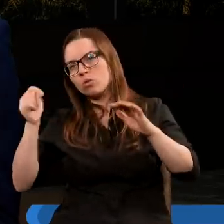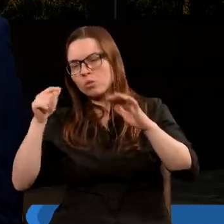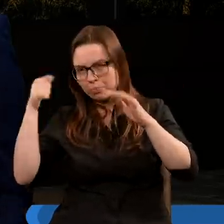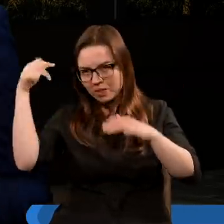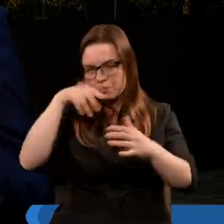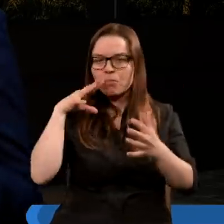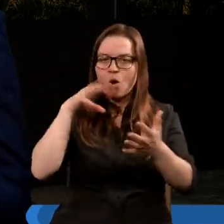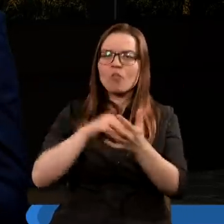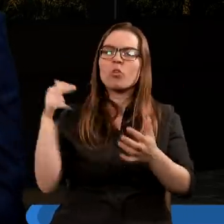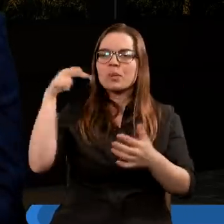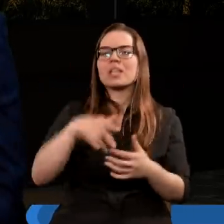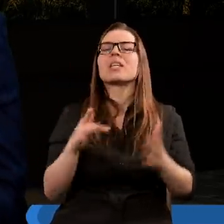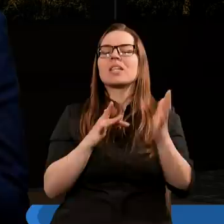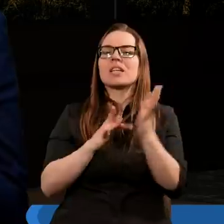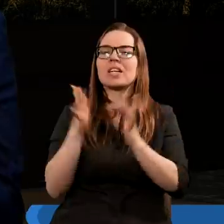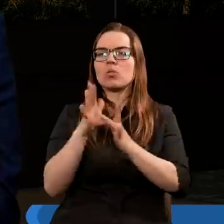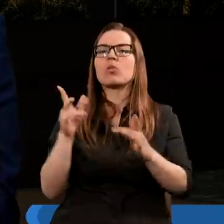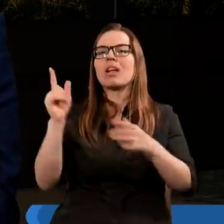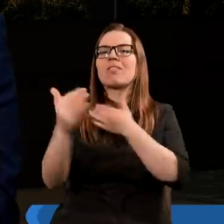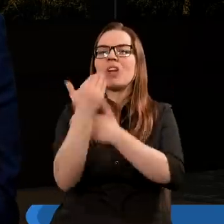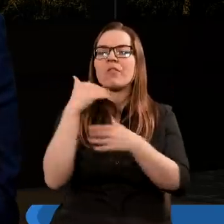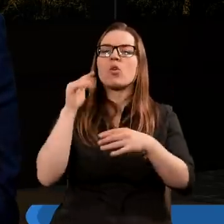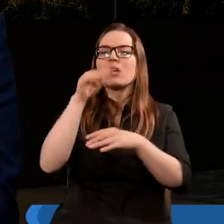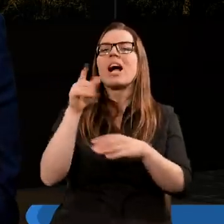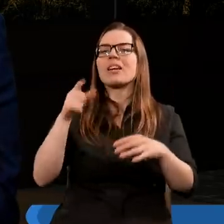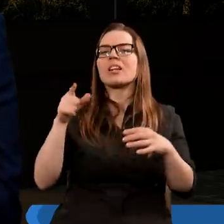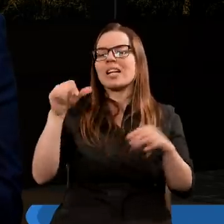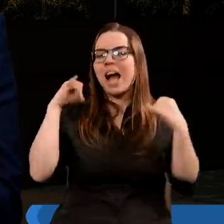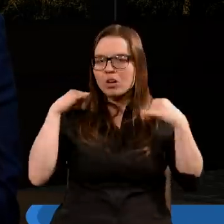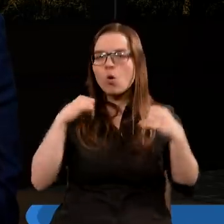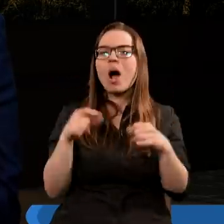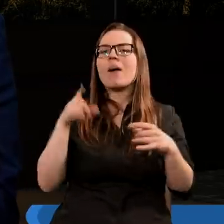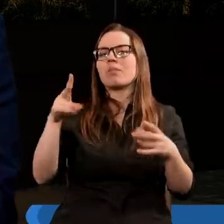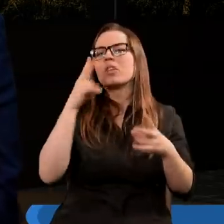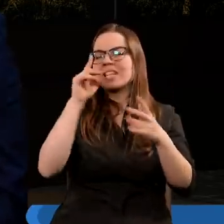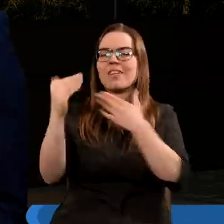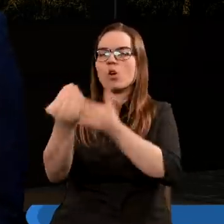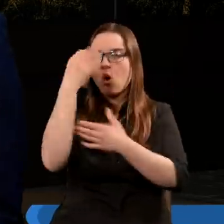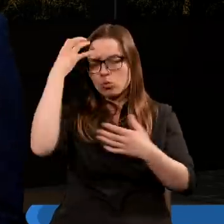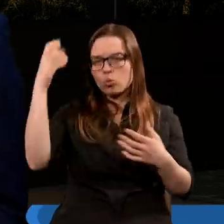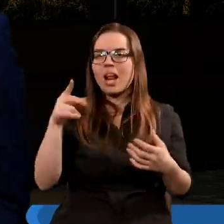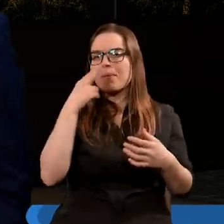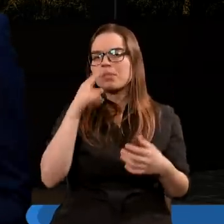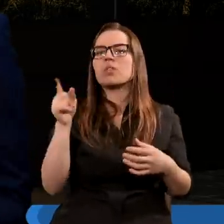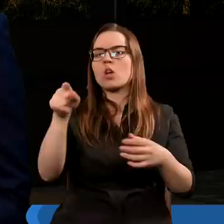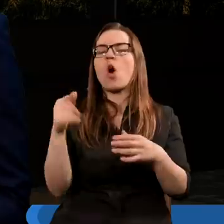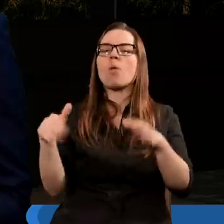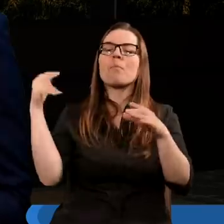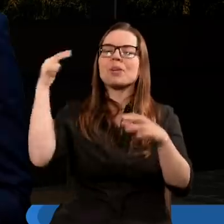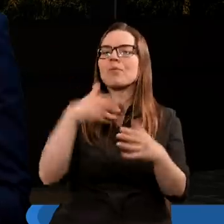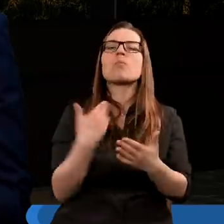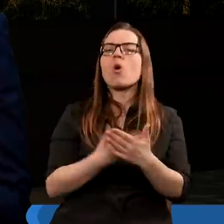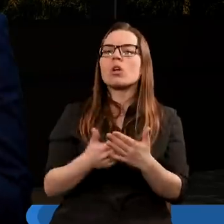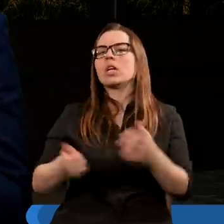Jezusa. Króla ze wschodu wraz ze swoimi aniołami, czyli królami ze wschodu. Czyli on przybywa po to,